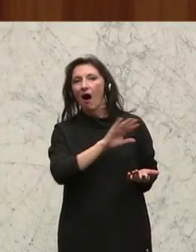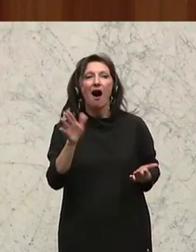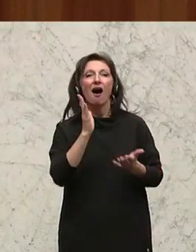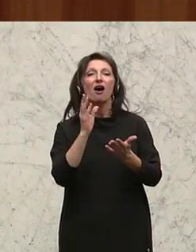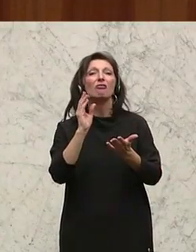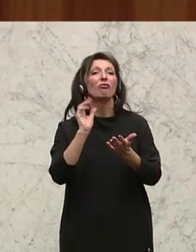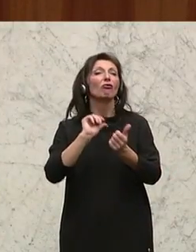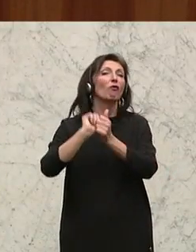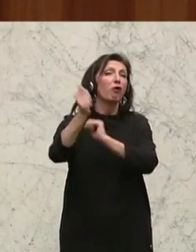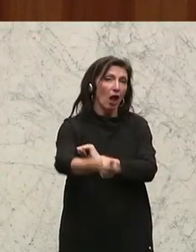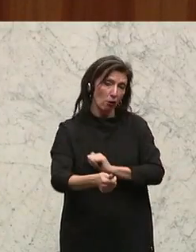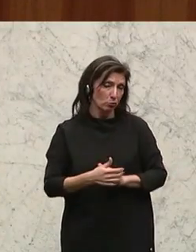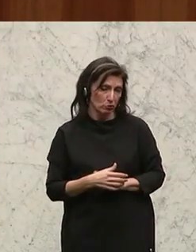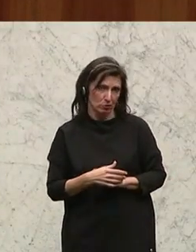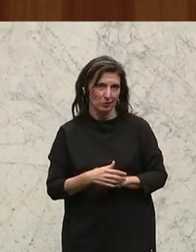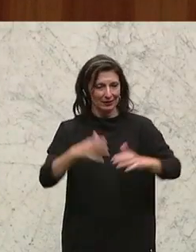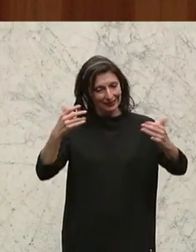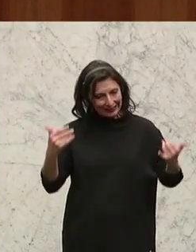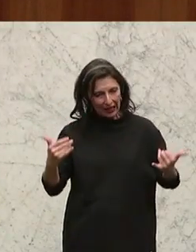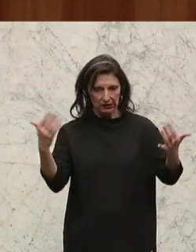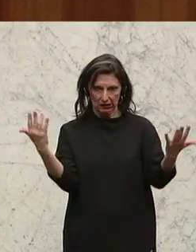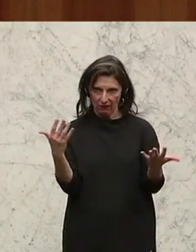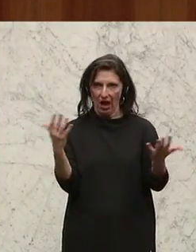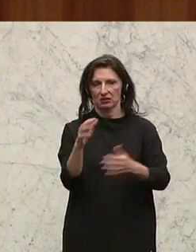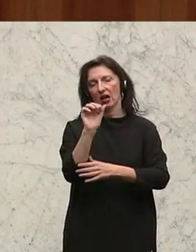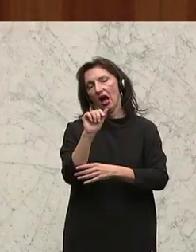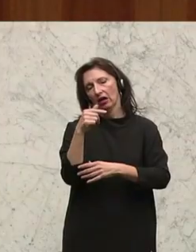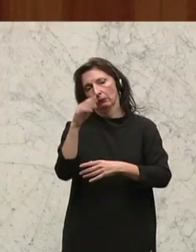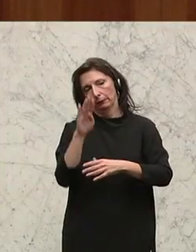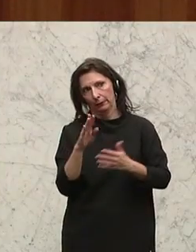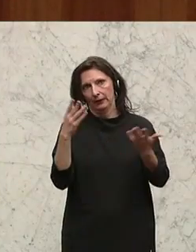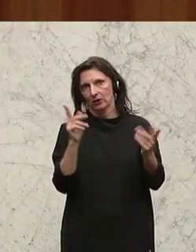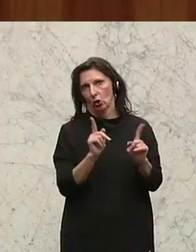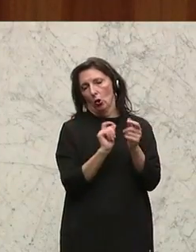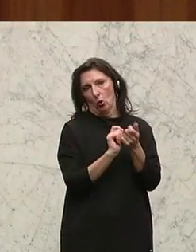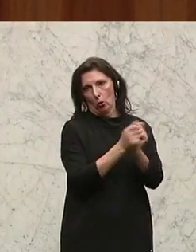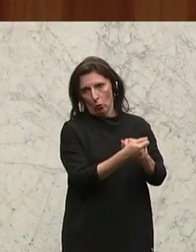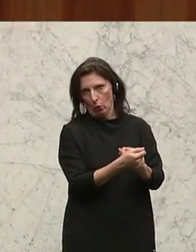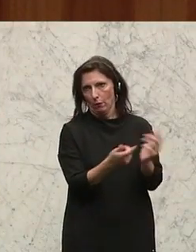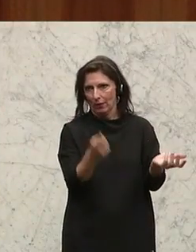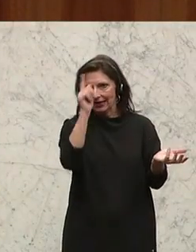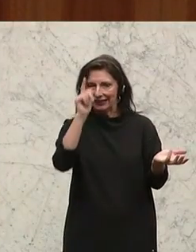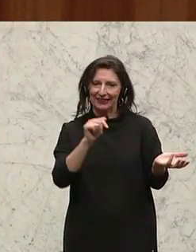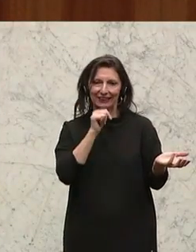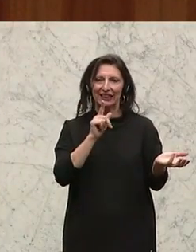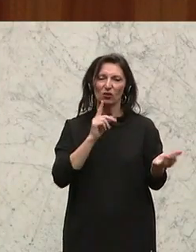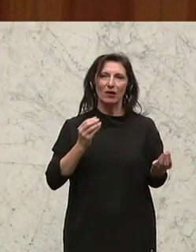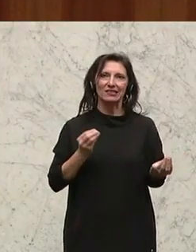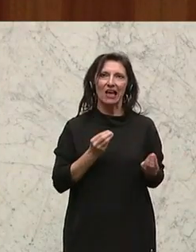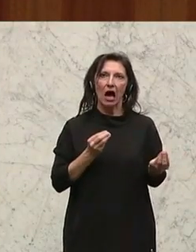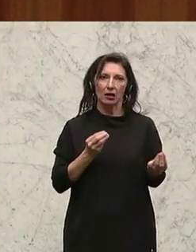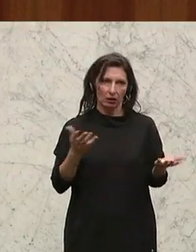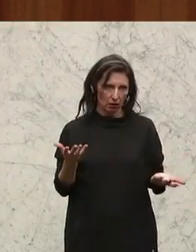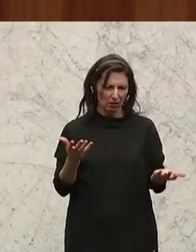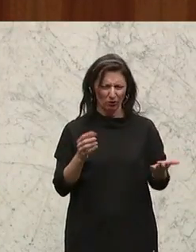weiter. Und hier geht es eben darum, das AGBG dahingehend zu ändern, dass Tiere nicht nur keine Sache sind